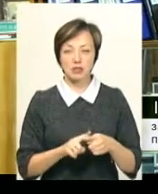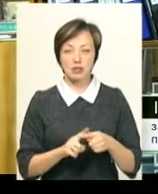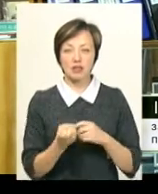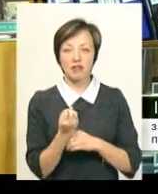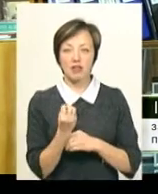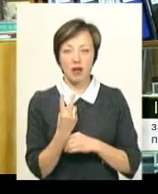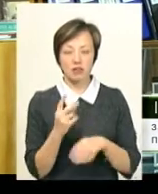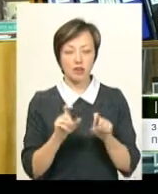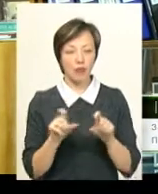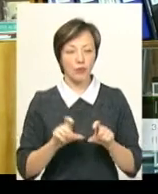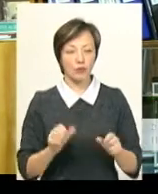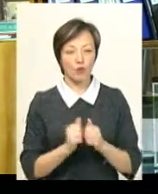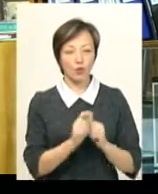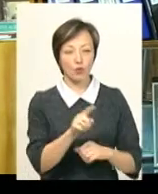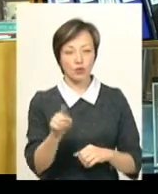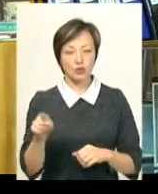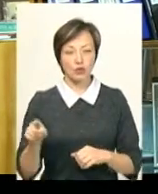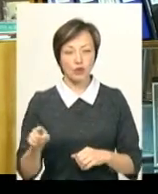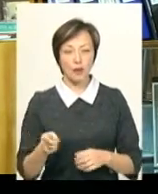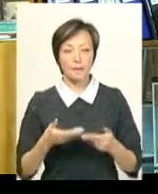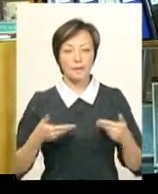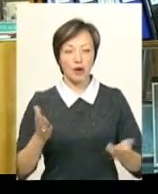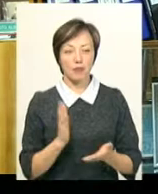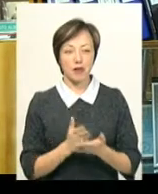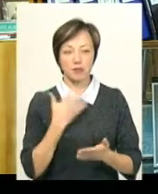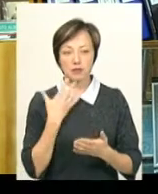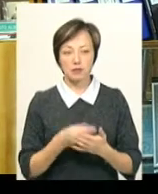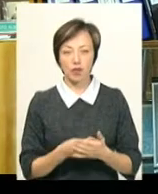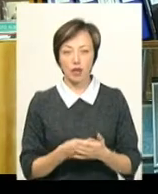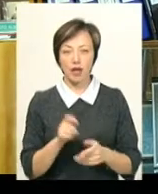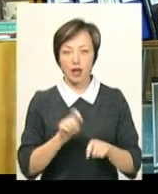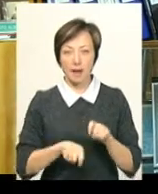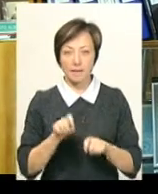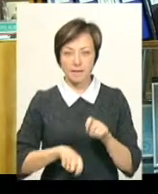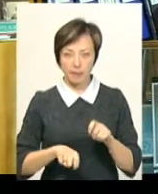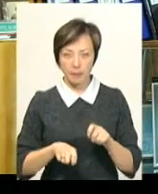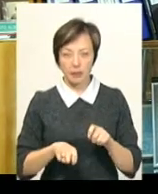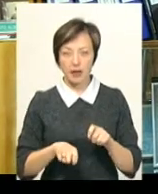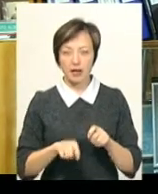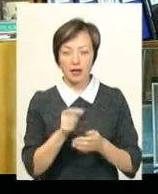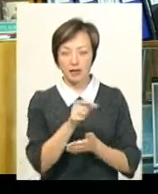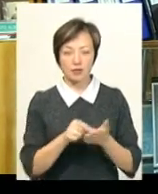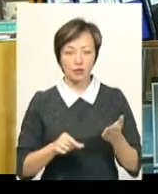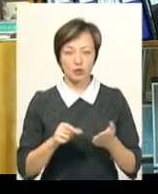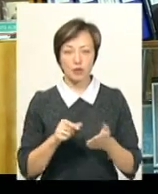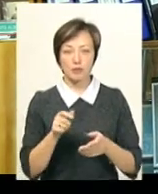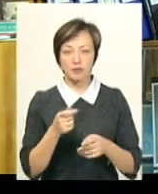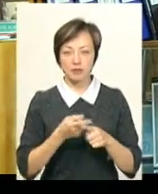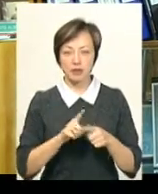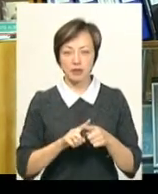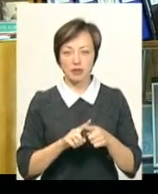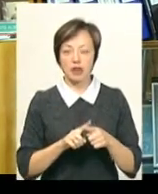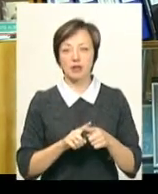амбулаторій, в кожній амбулаторії ми маємо свої глюкометри, маємо тез смужки до глюкометри.